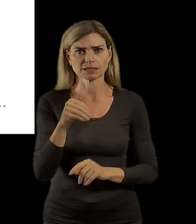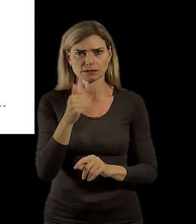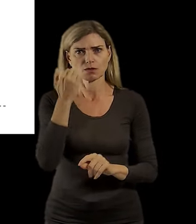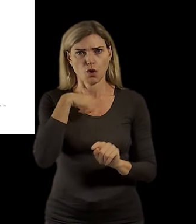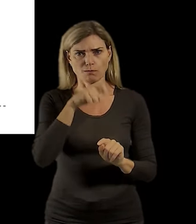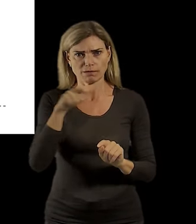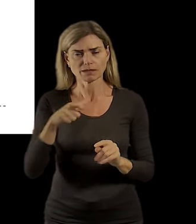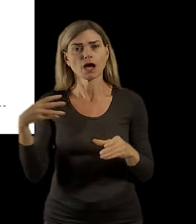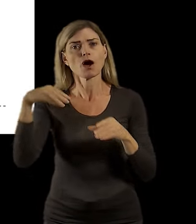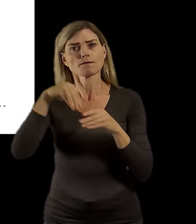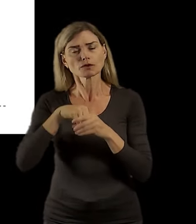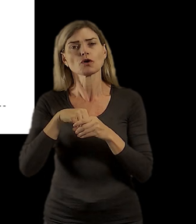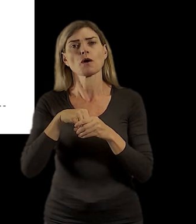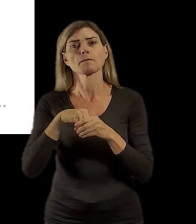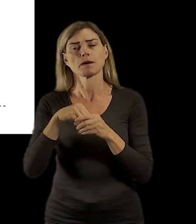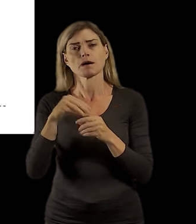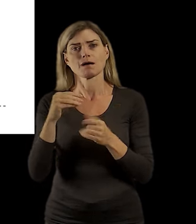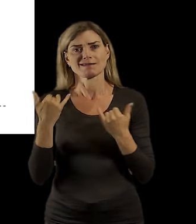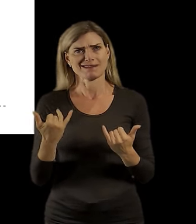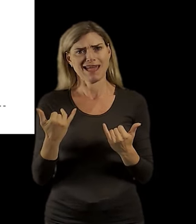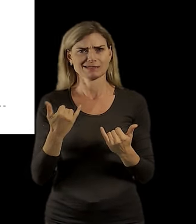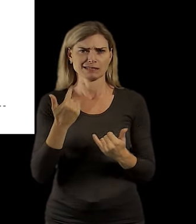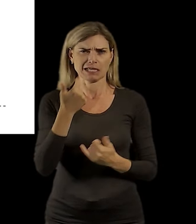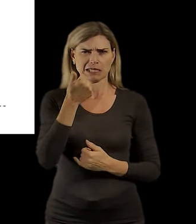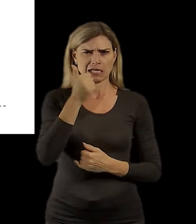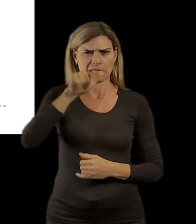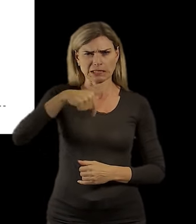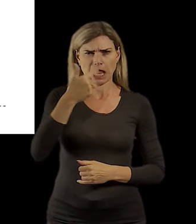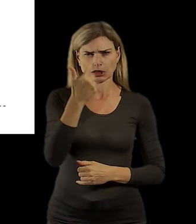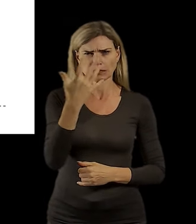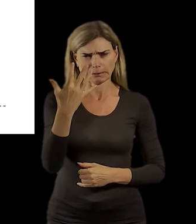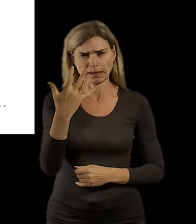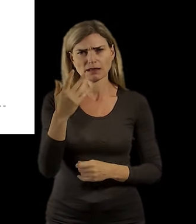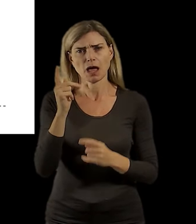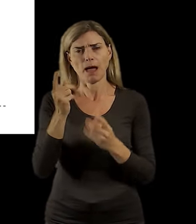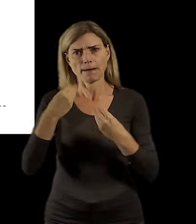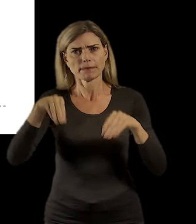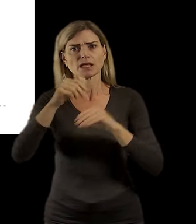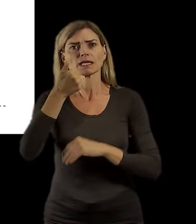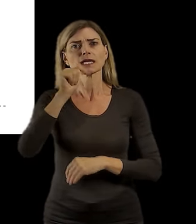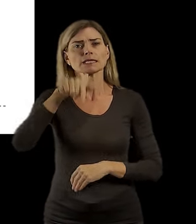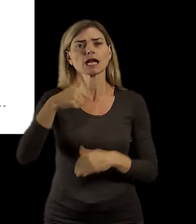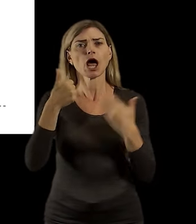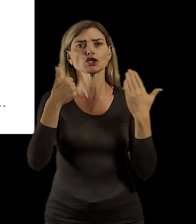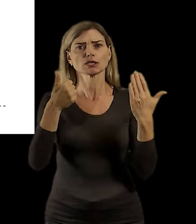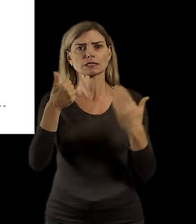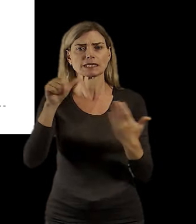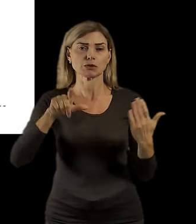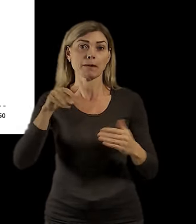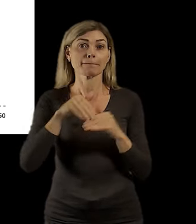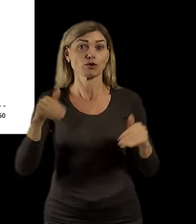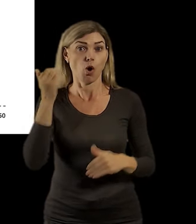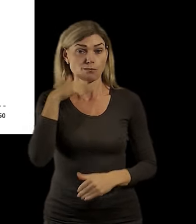S tím by se měl počet obyvatel zvýšit z dnešních nějakých 1,35 na 1,67 milionu obyvatel.